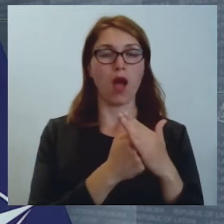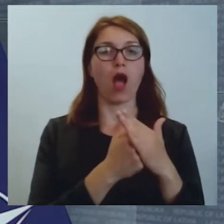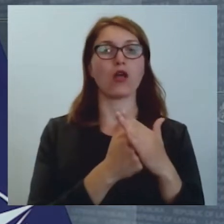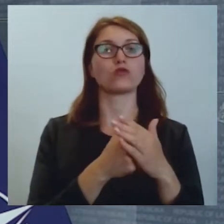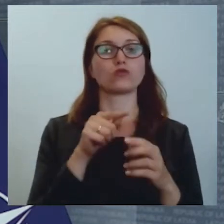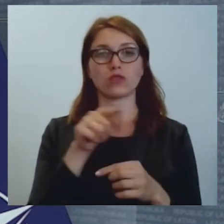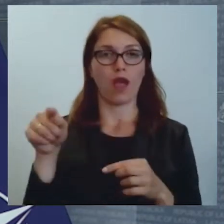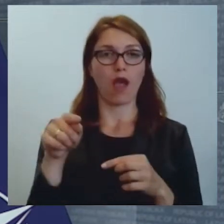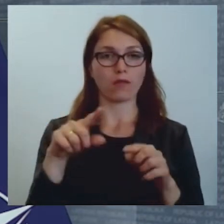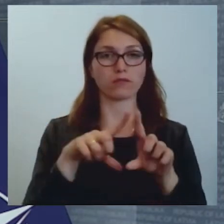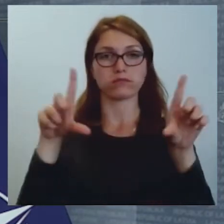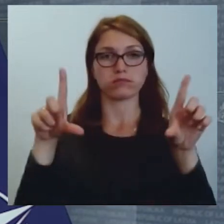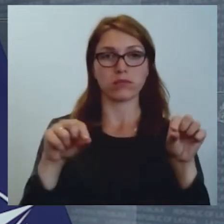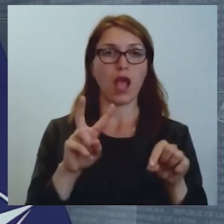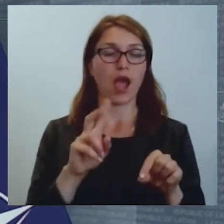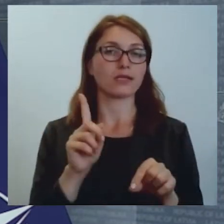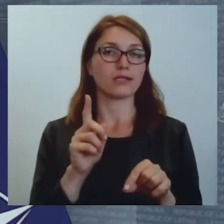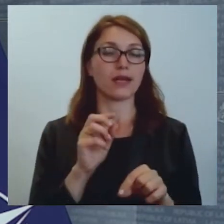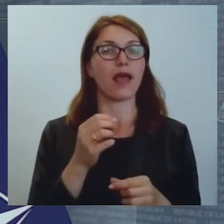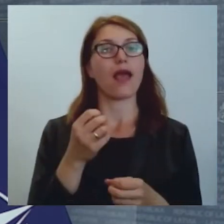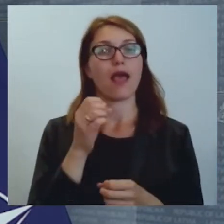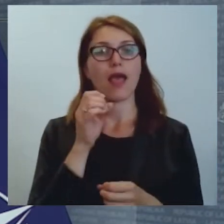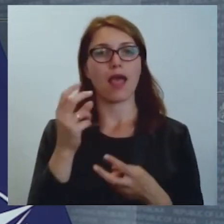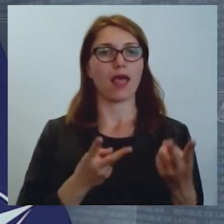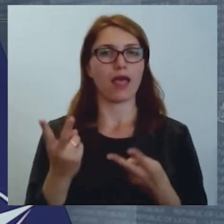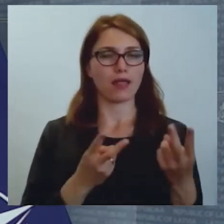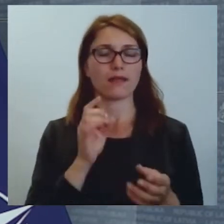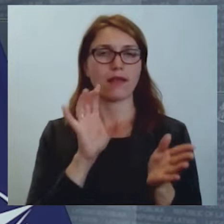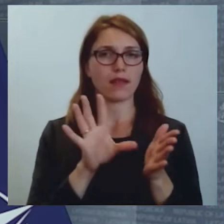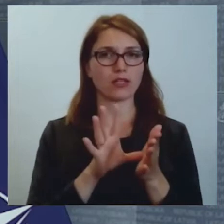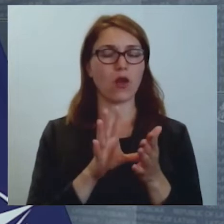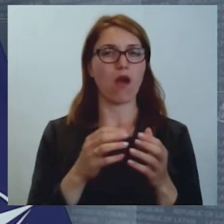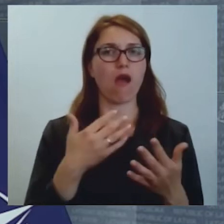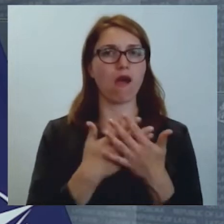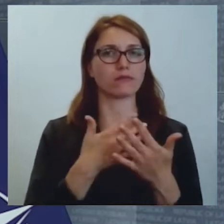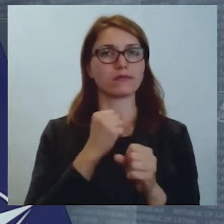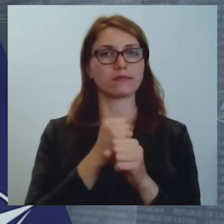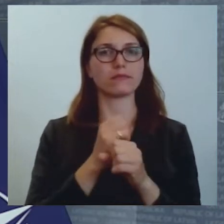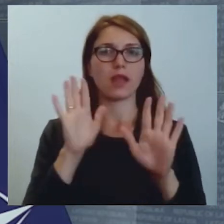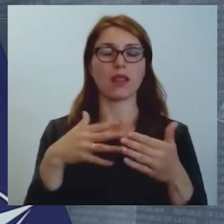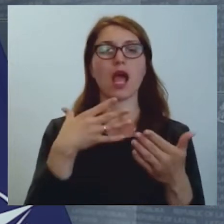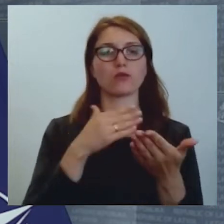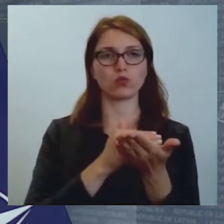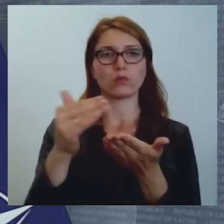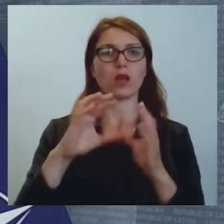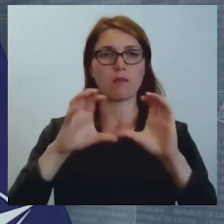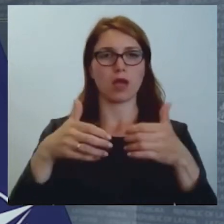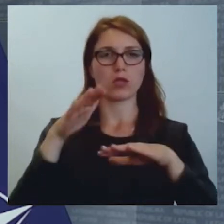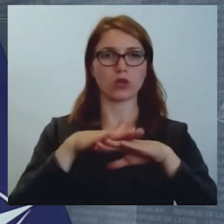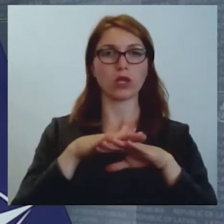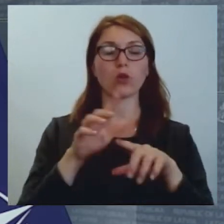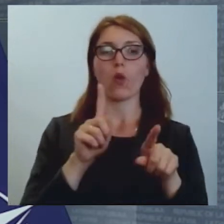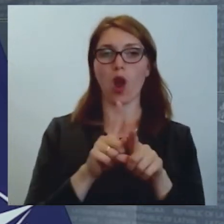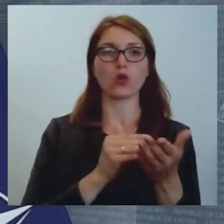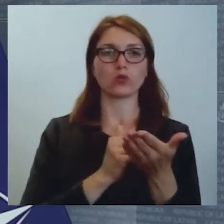ir energo intensīvi, lai viņi varētu patarēt savu konkurētu spēju pasaules tirgu un arī, protams, turpināt nodarbināt mūsu